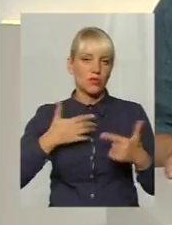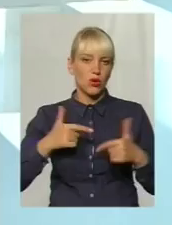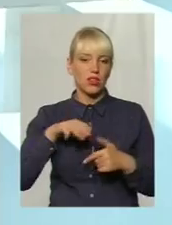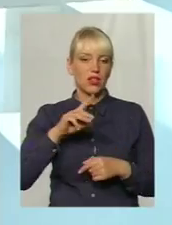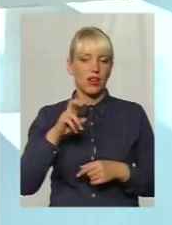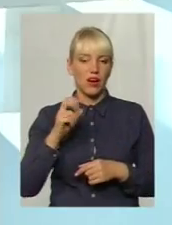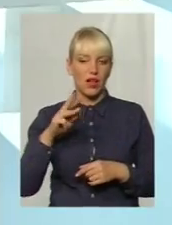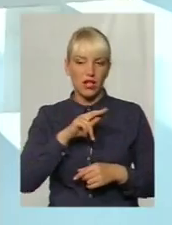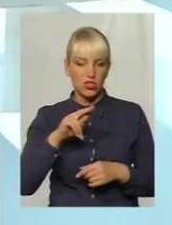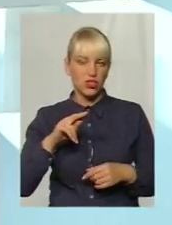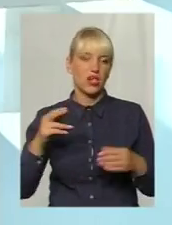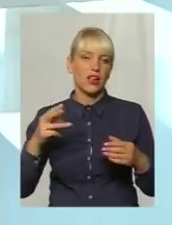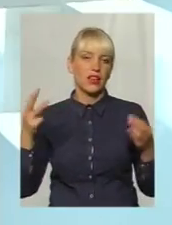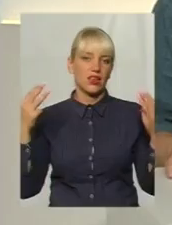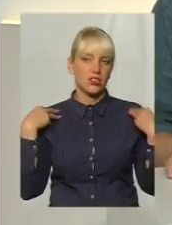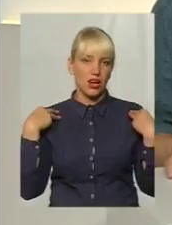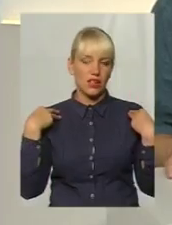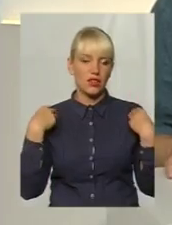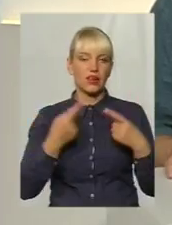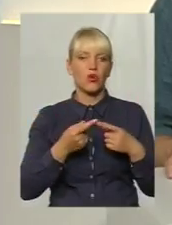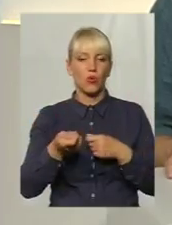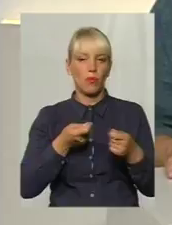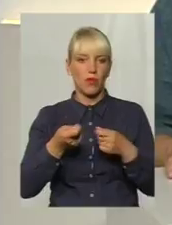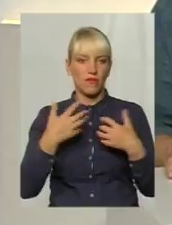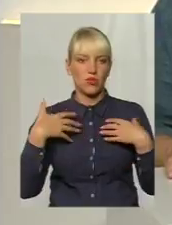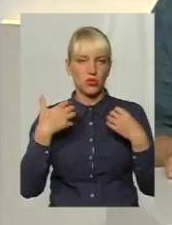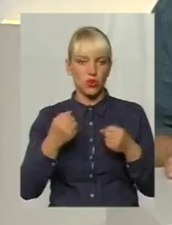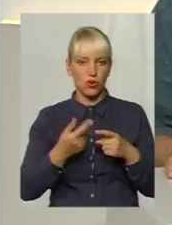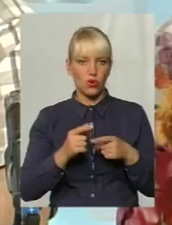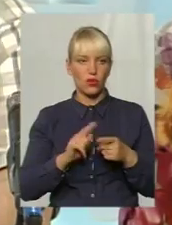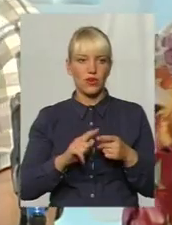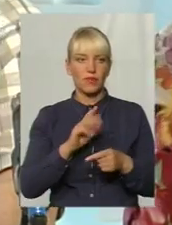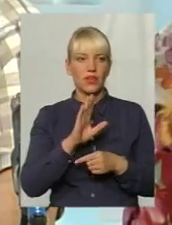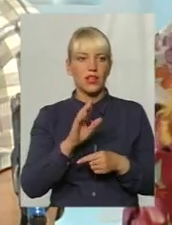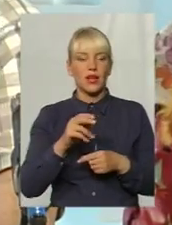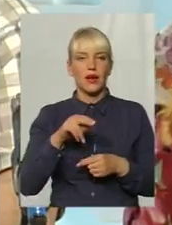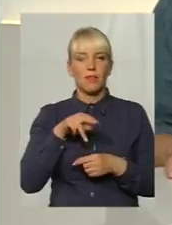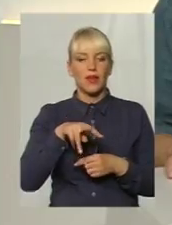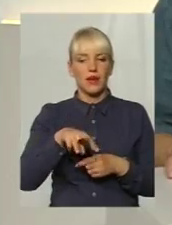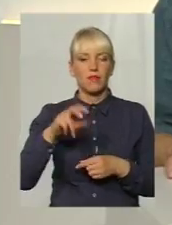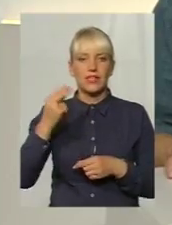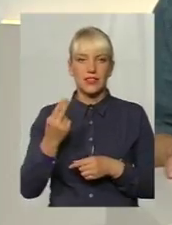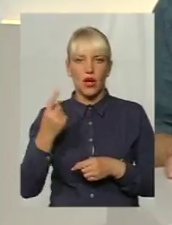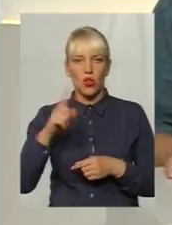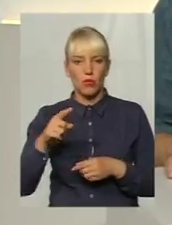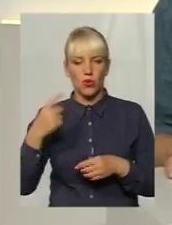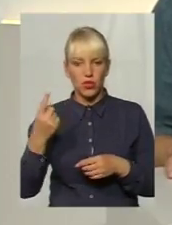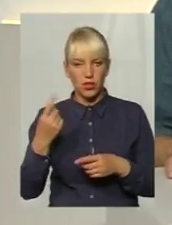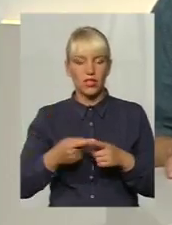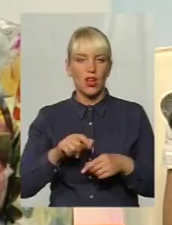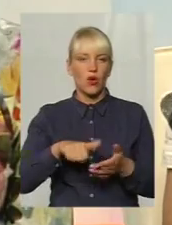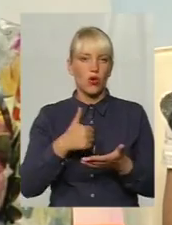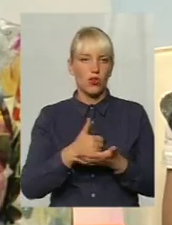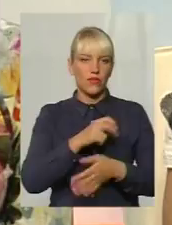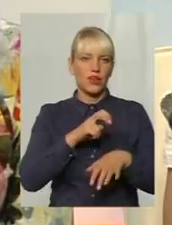управління охорони здоров'я Хмельницької міської ради, Валентина Гесаль, головний лікар Хмельницького центру ПМСД номер один, та Людмила Головко, головний лікар Хмельницького центру